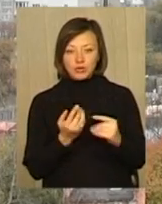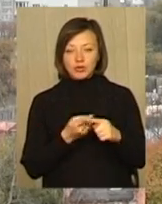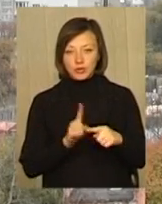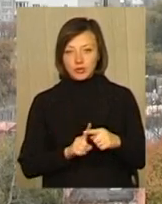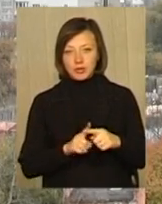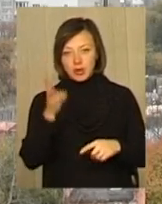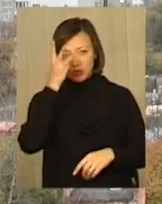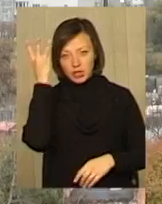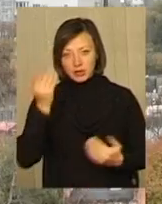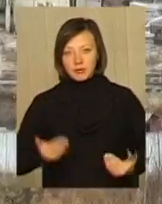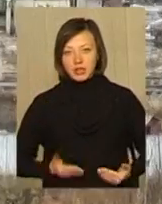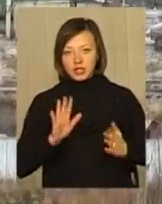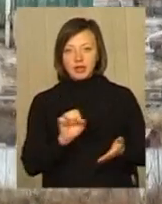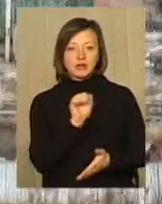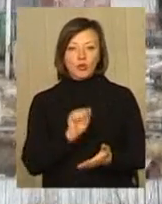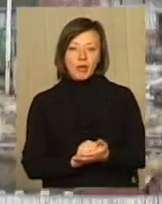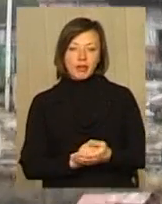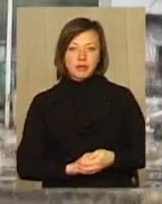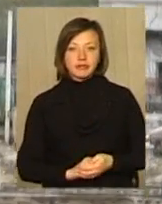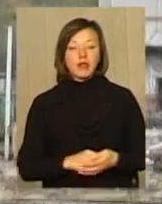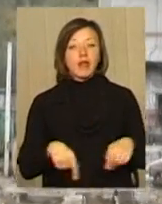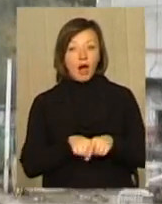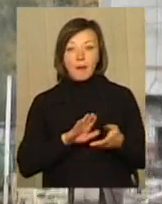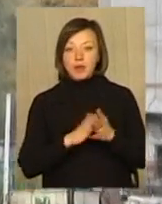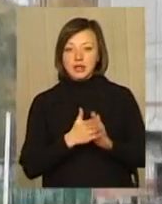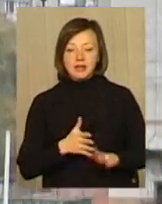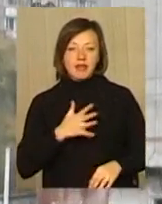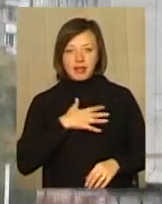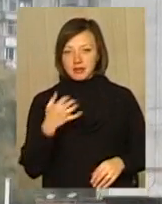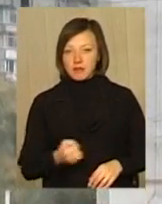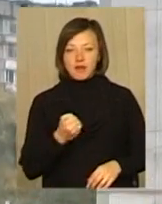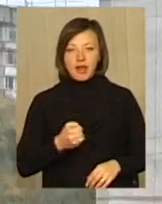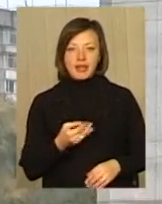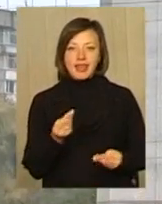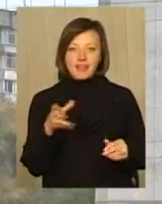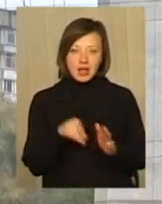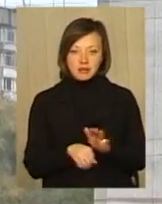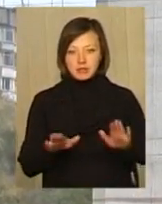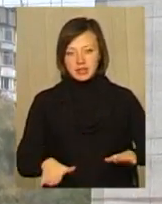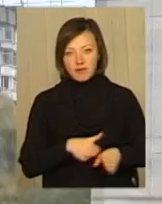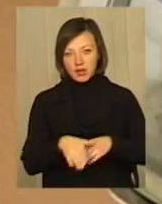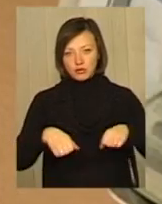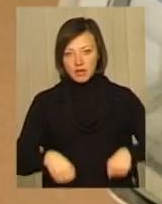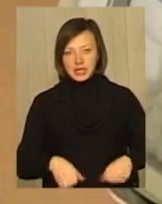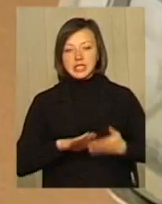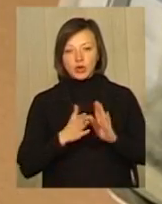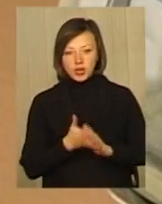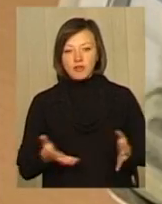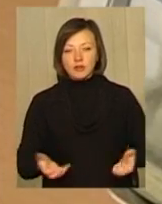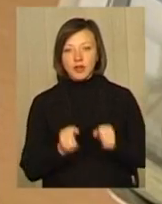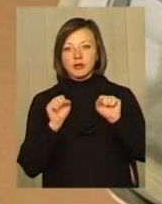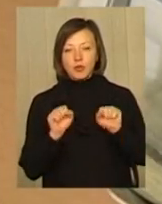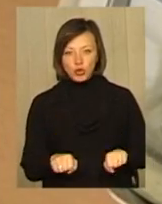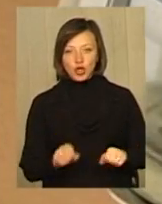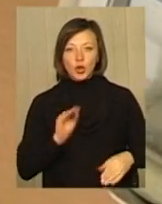-15, хмельничани мешкають лише на папері. Проте така позиція не задовольняє ні інвесторів, ні місцеву виконавчу владу. Ситуацію врятувати можуть